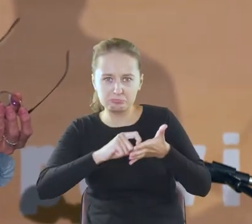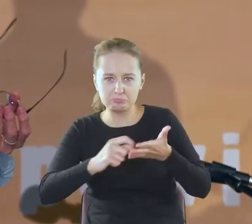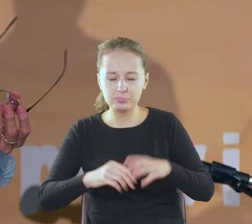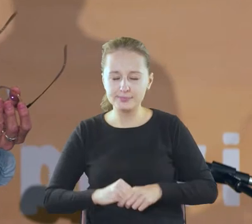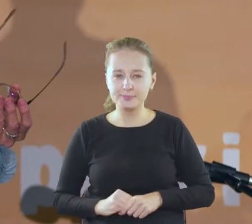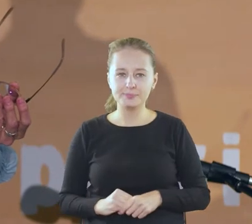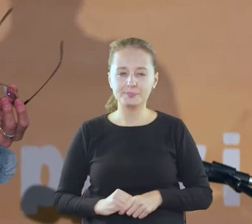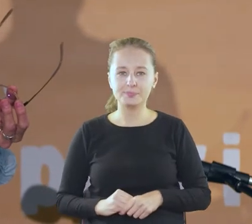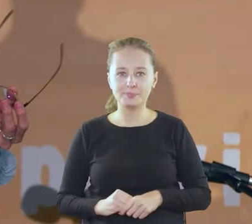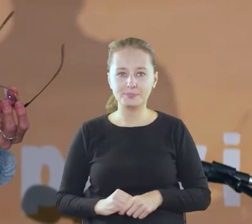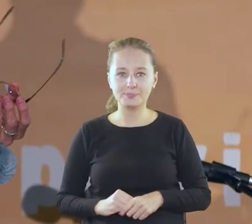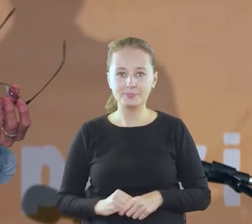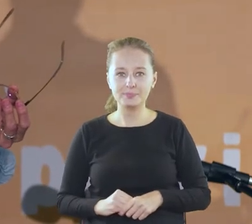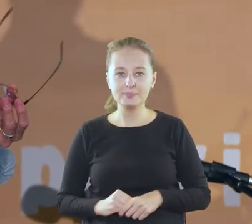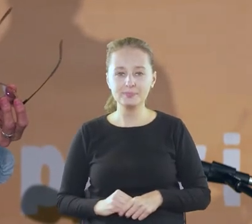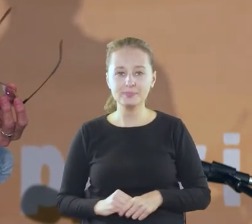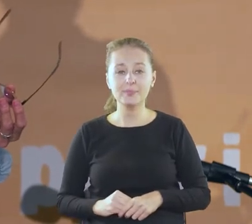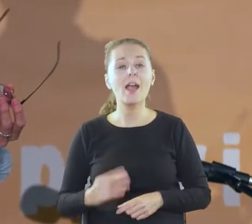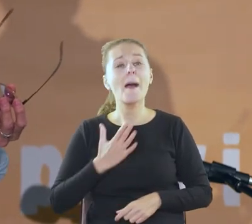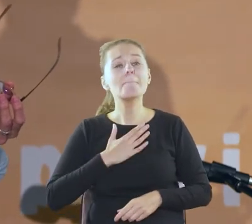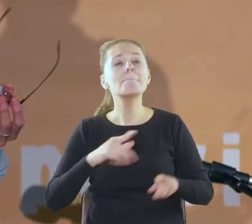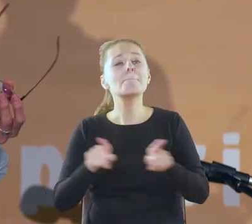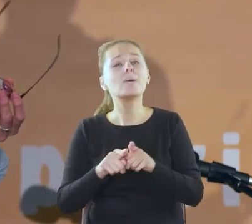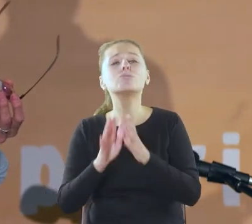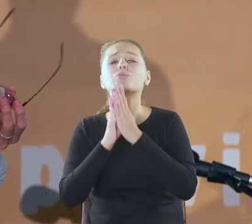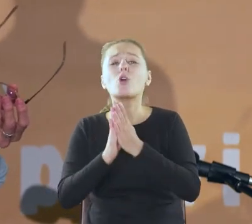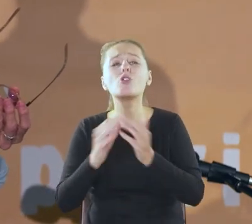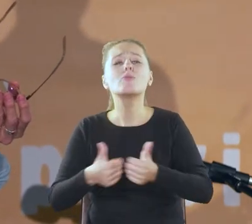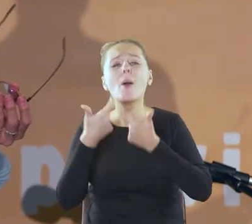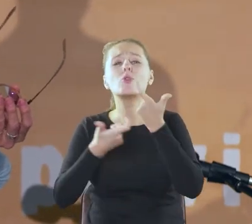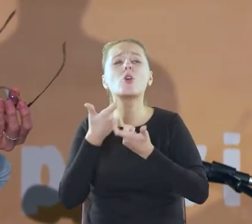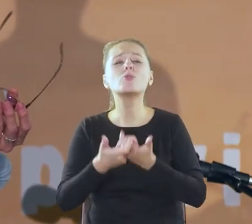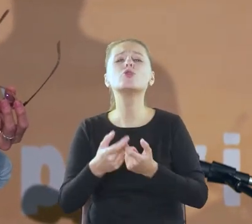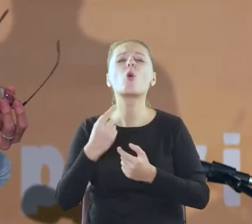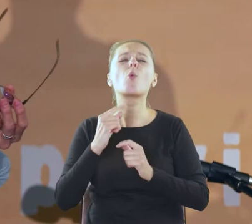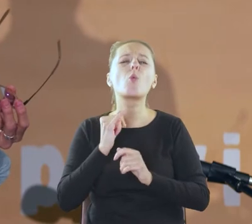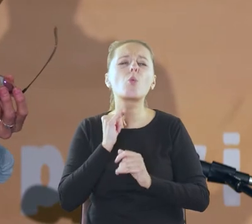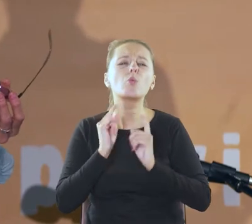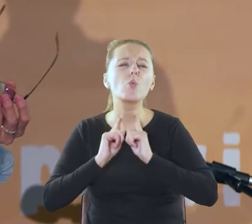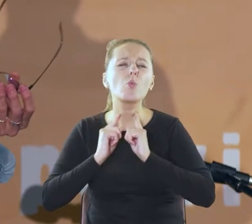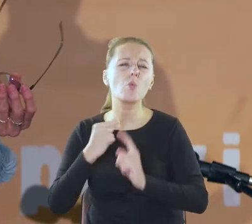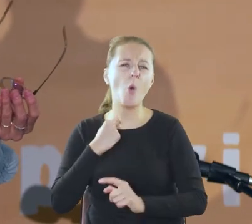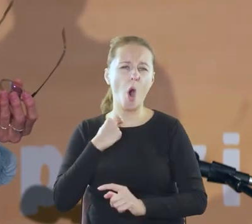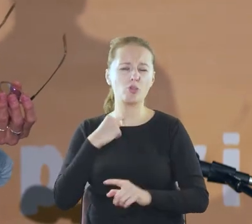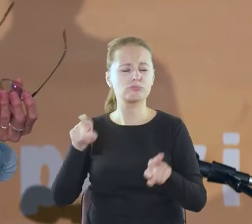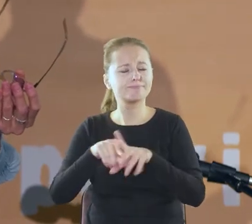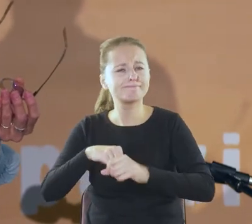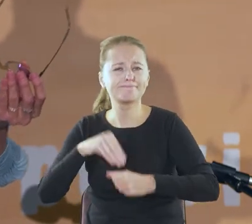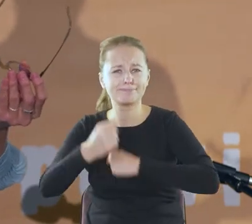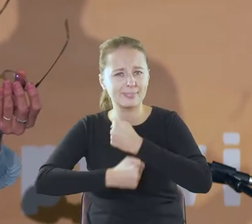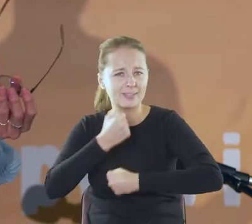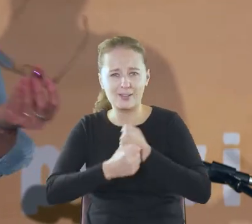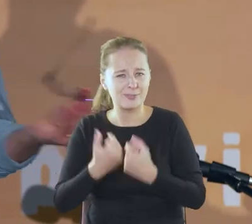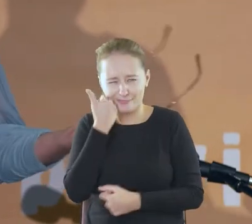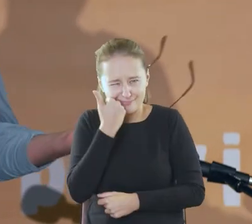nazwane. Będę miała prośbę, żeby to robić wszystko głośno i z dużym zaangażowaniem. Dobrze? Nie